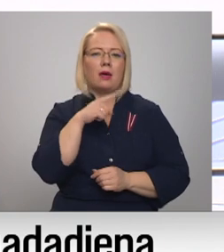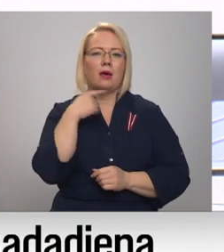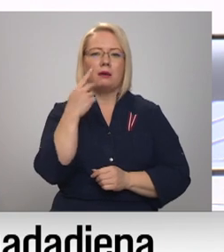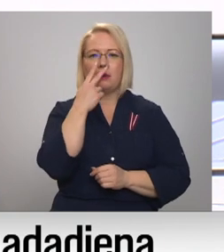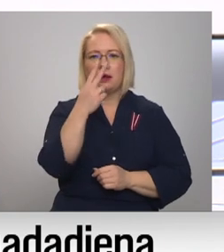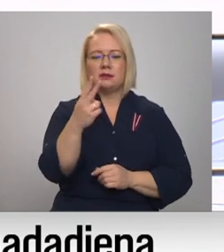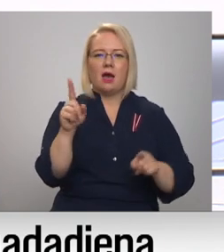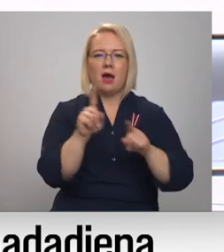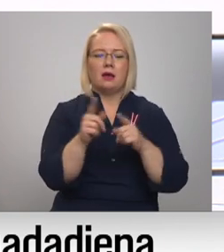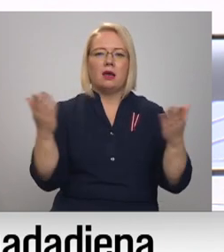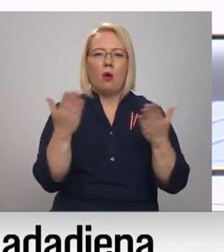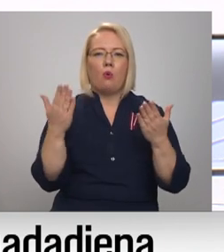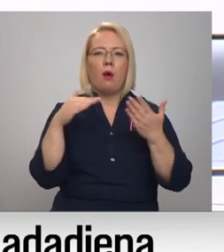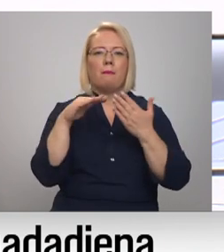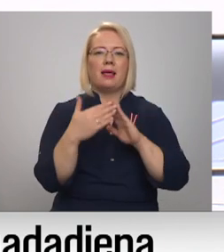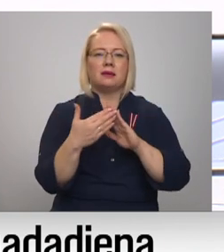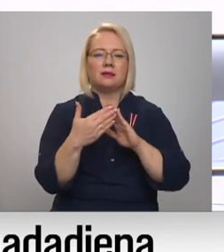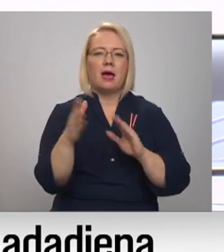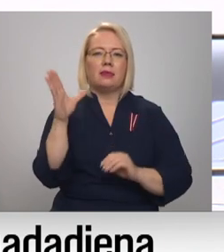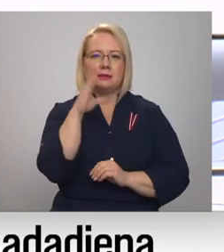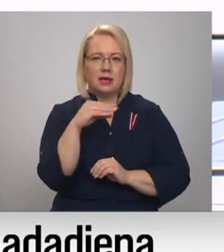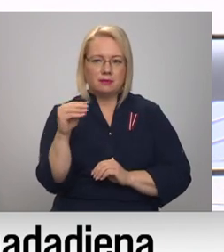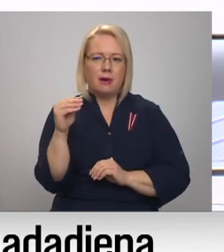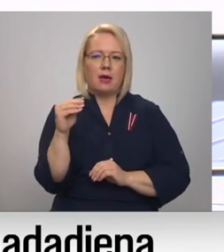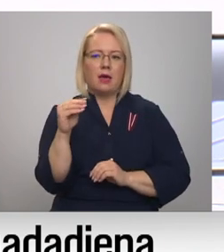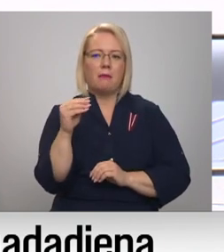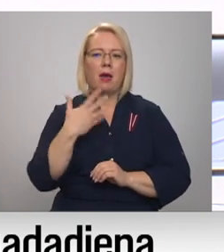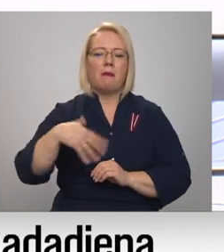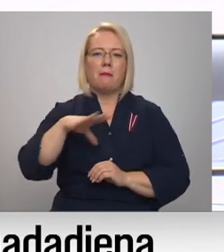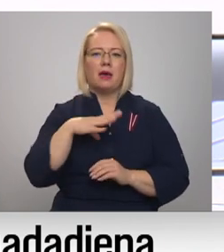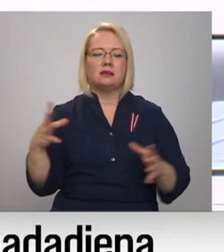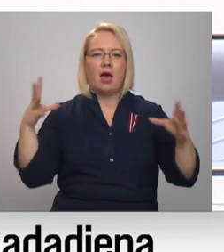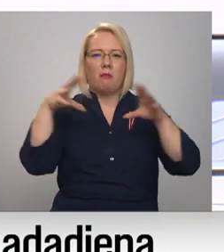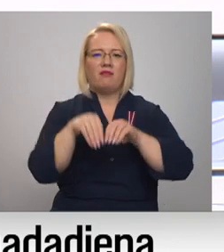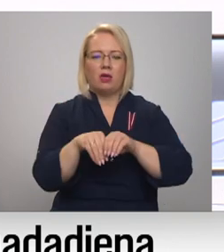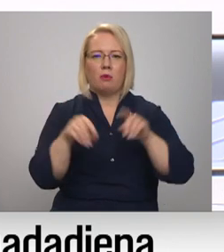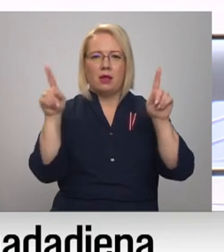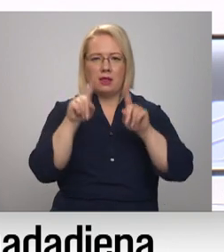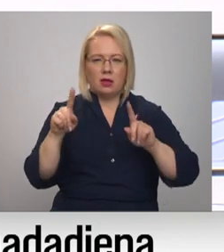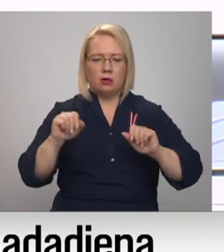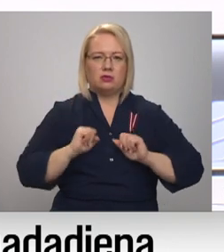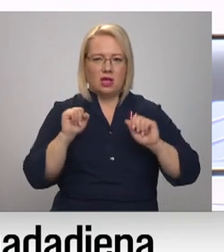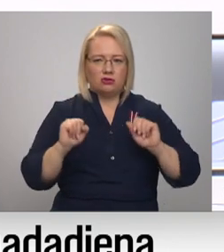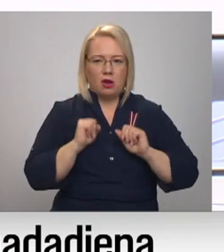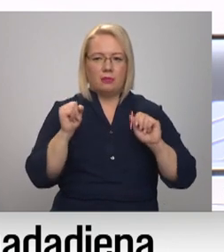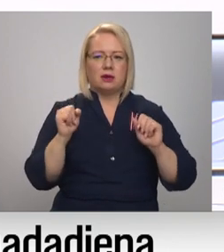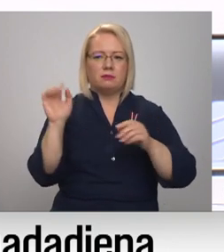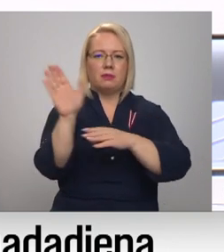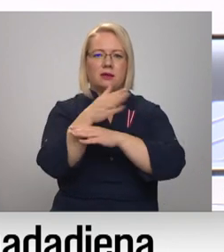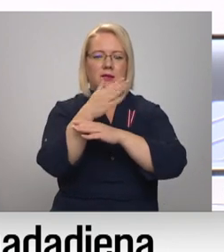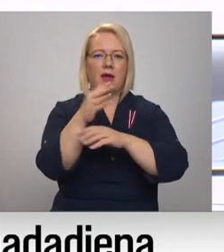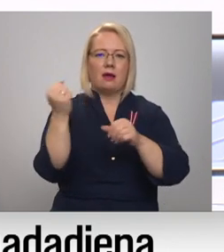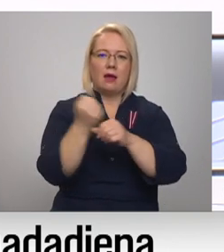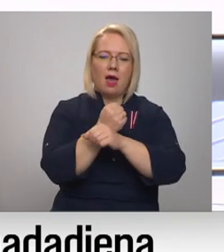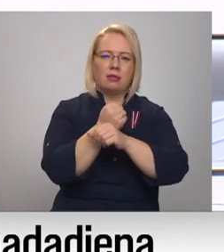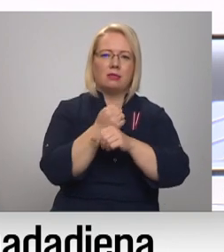kaut ko no pilsētas iespējām. Mēs apvienojam šīs lietas un cenšamies pastāgāties gan